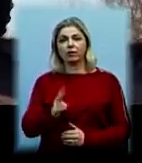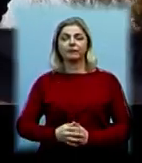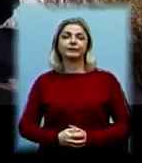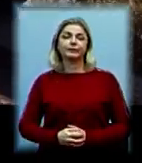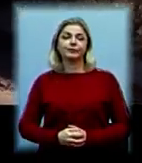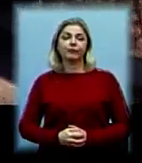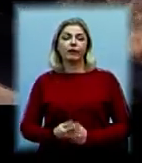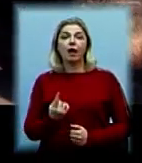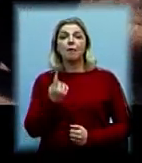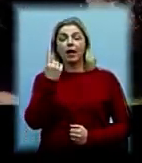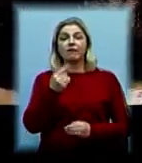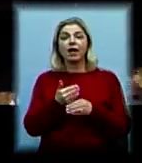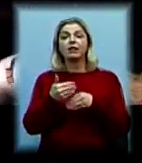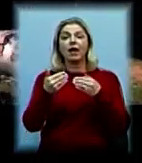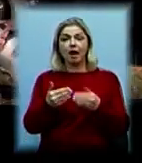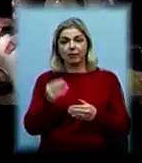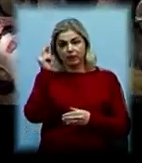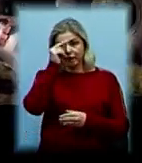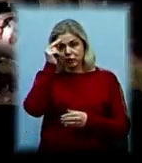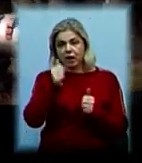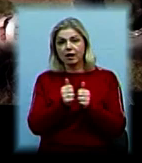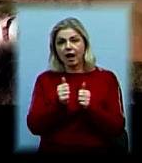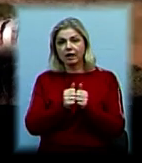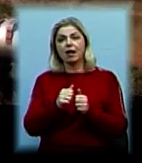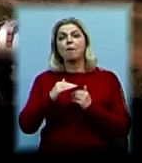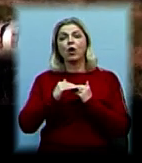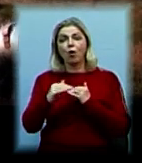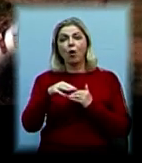Перший етап навчань відбувся на автодромі біля Матвіївки.